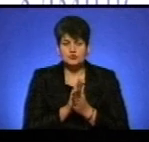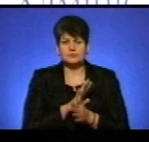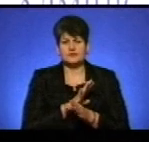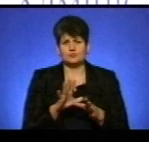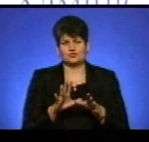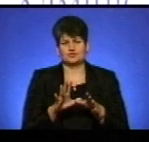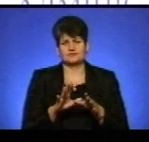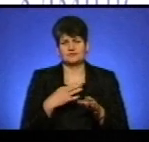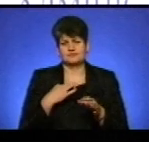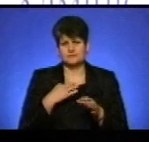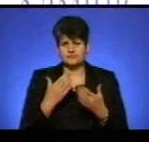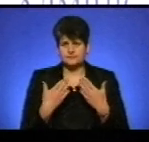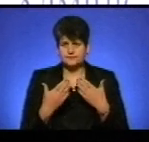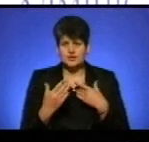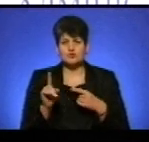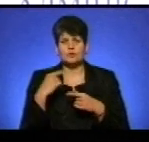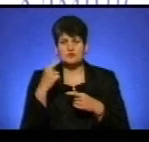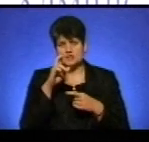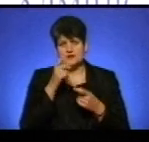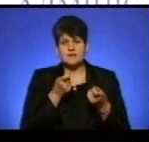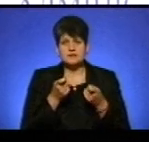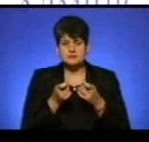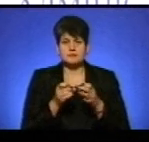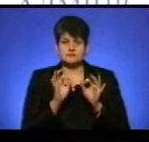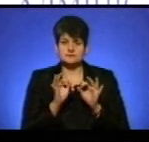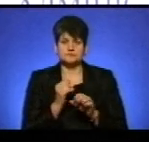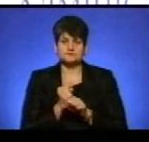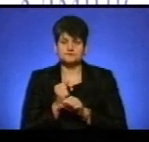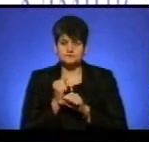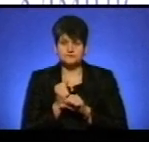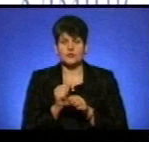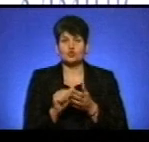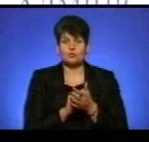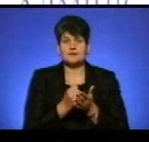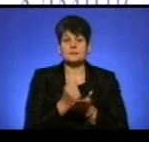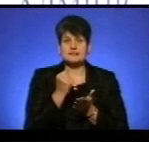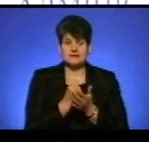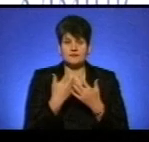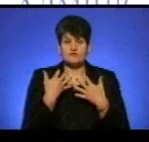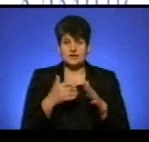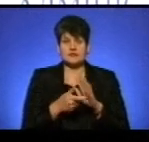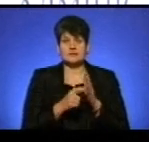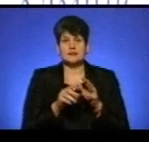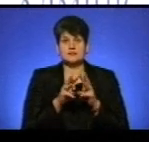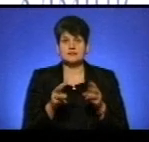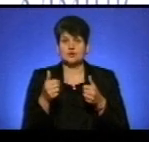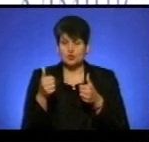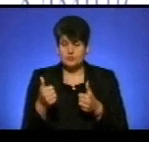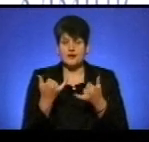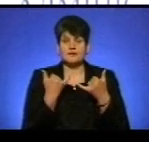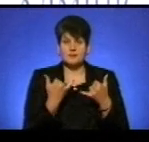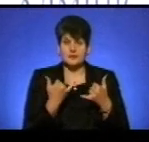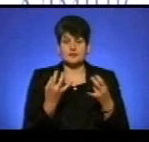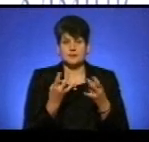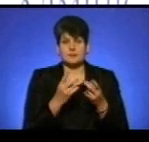формального ставлення, щоб обласні адміністрації належним чином працювали. Тому документ ми затвердили вже на Кабміні добрий, але його тепер треба